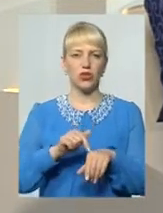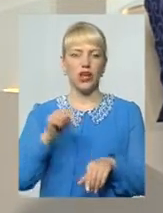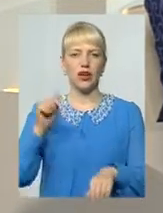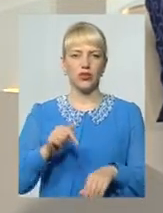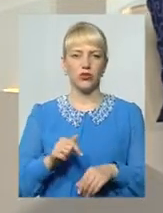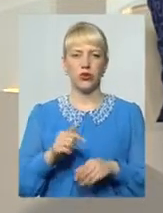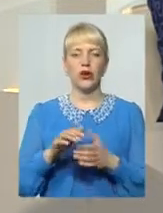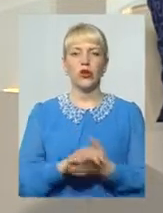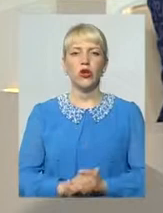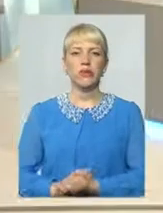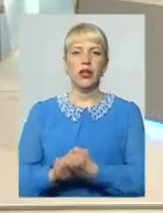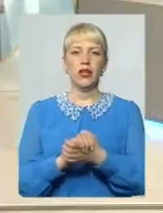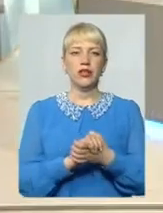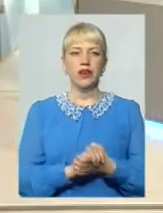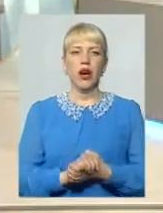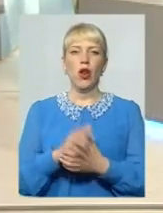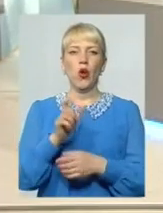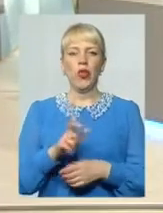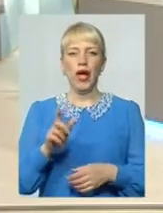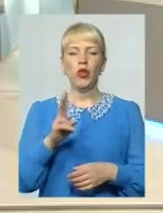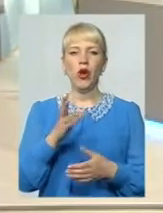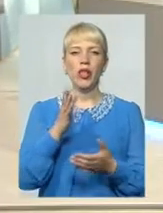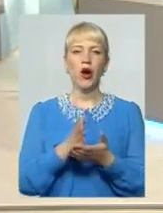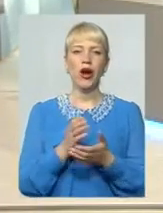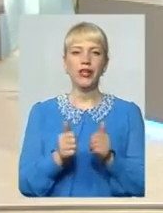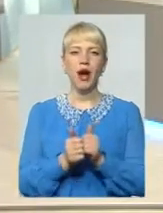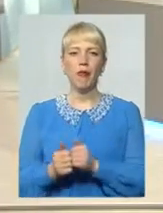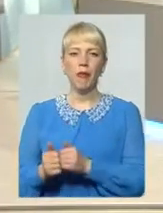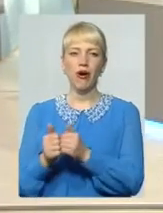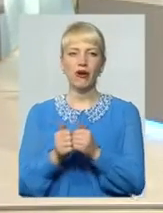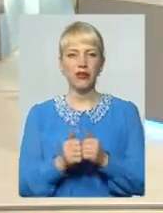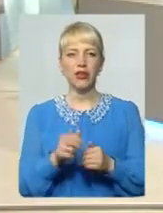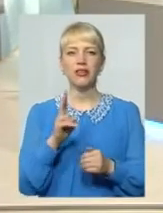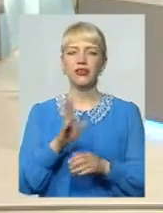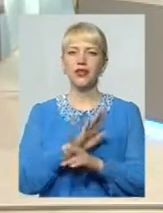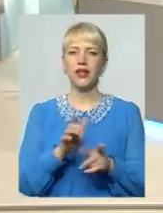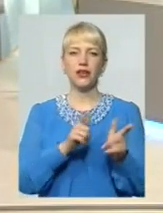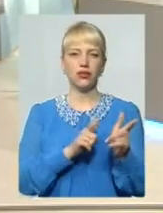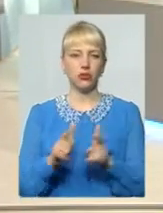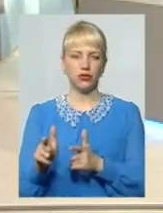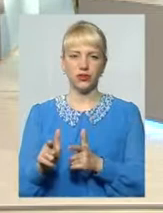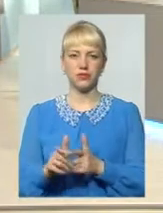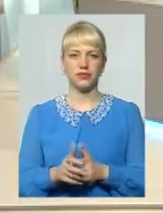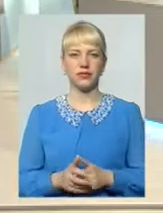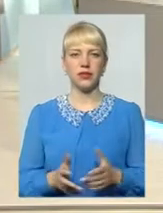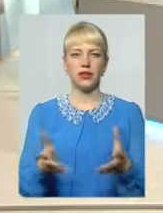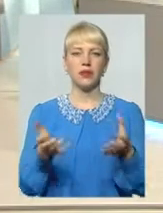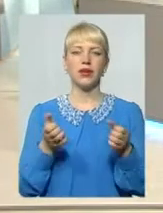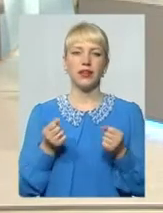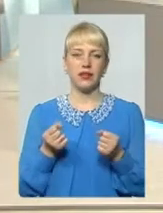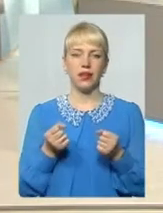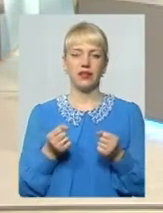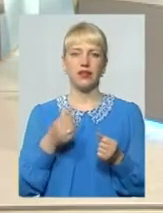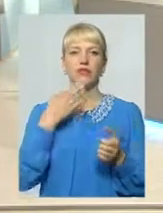суспільства, людей, які знаходяться поруч Які не готові б прийняти